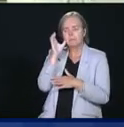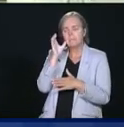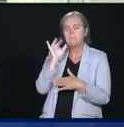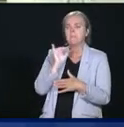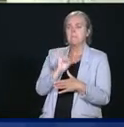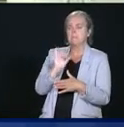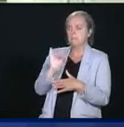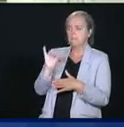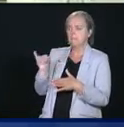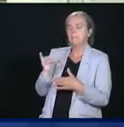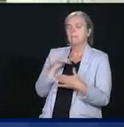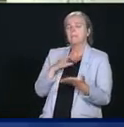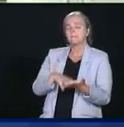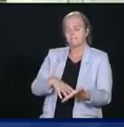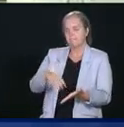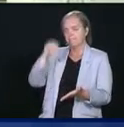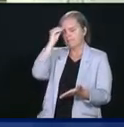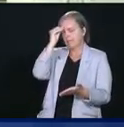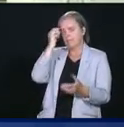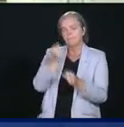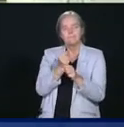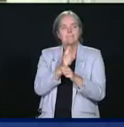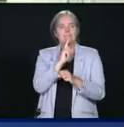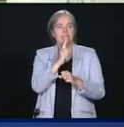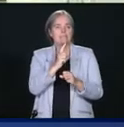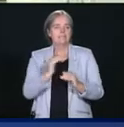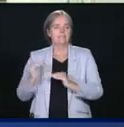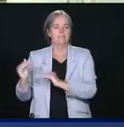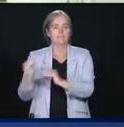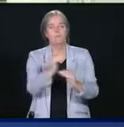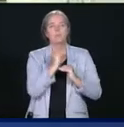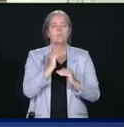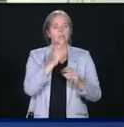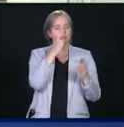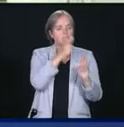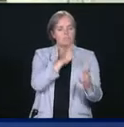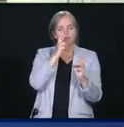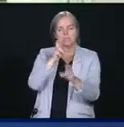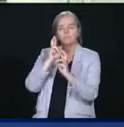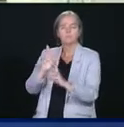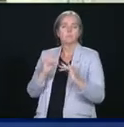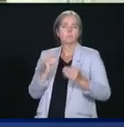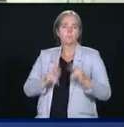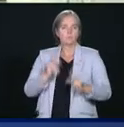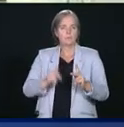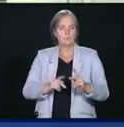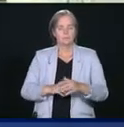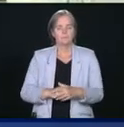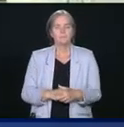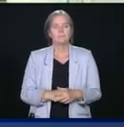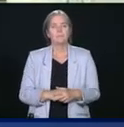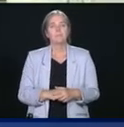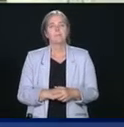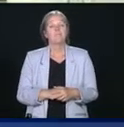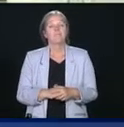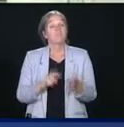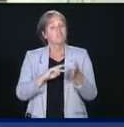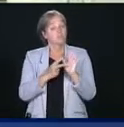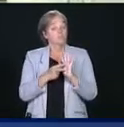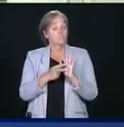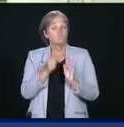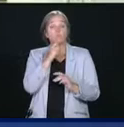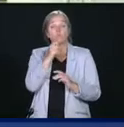chacun est en sécurité et que chacun est respecté. Cela inclut les